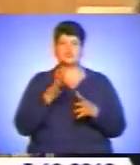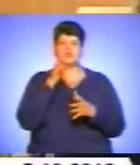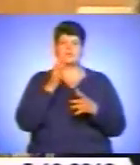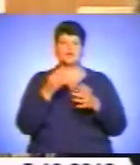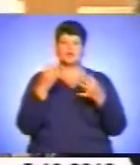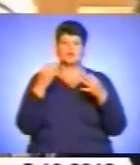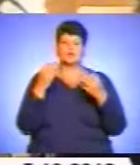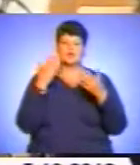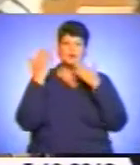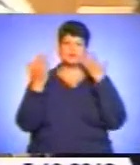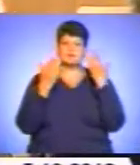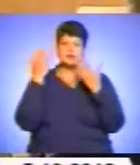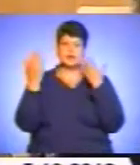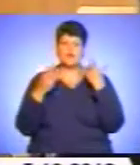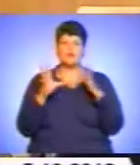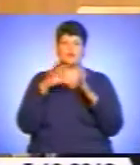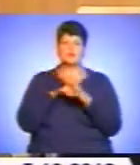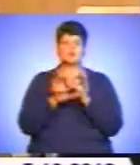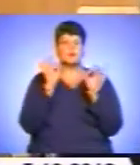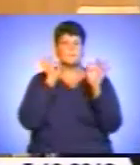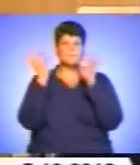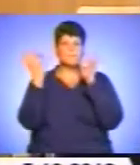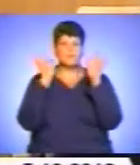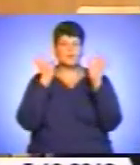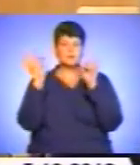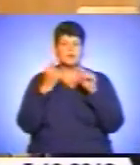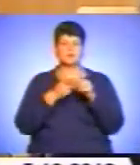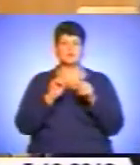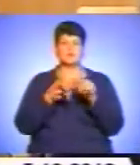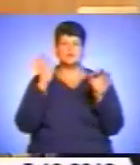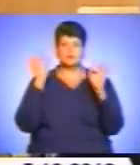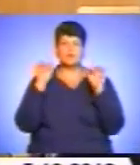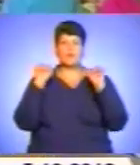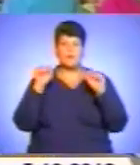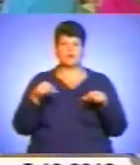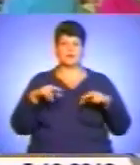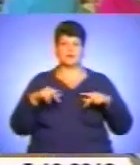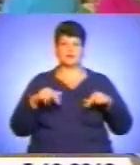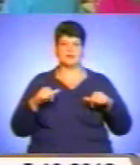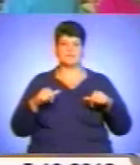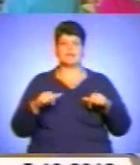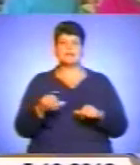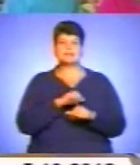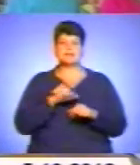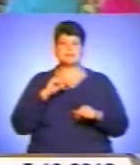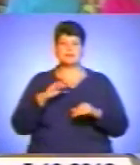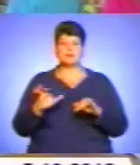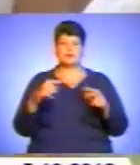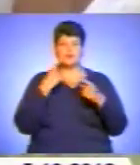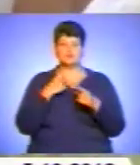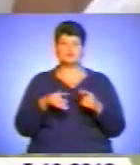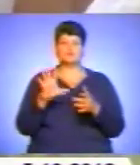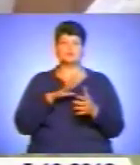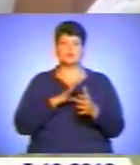включається легенька музика, під цю музику діти навіть можуть і танцювати. Самі діти кажуть, що перебувати у